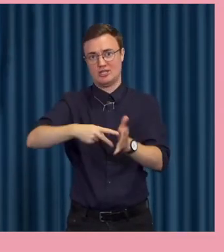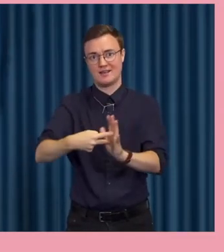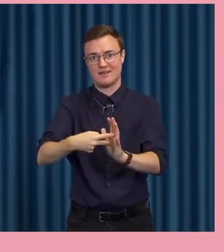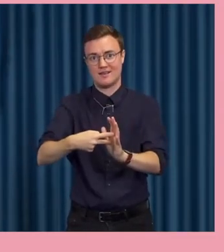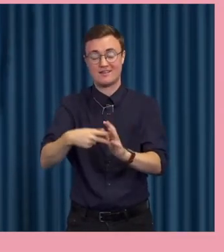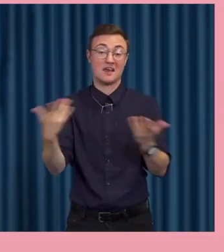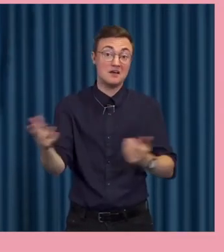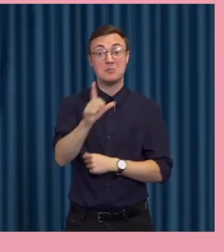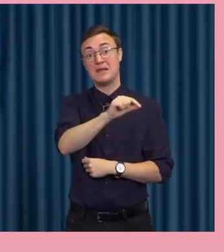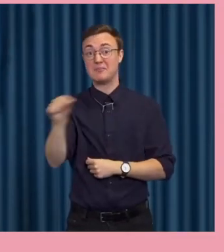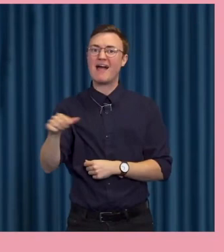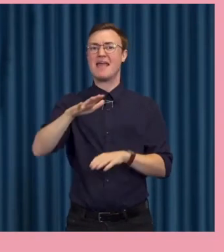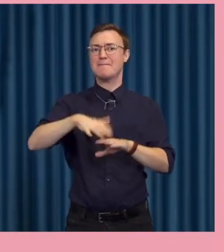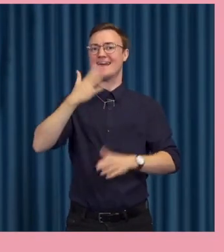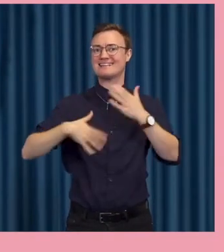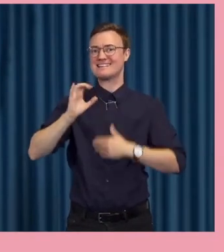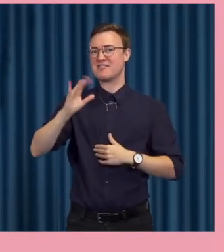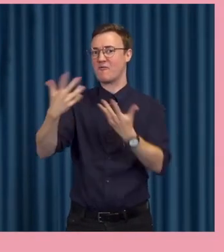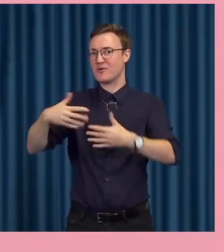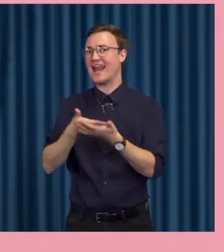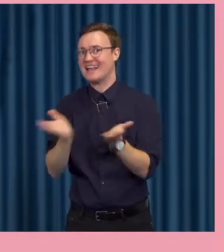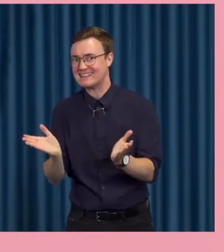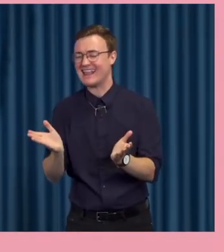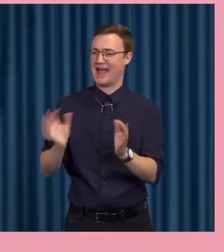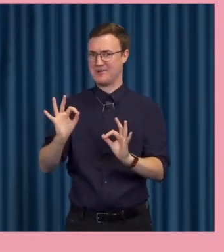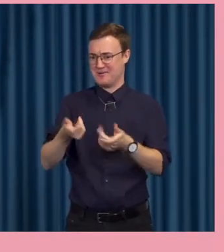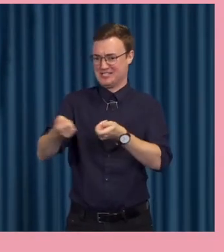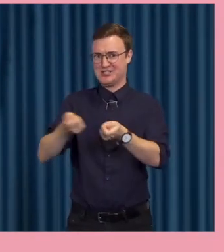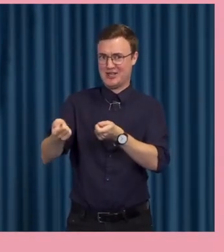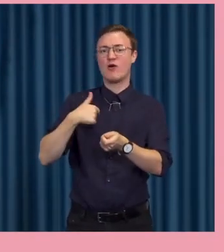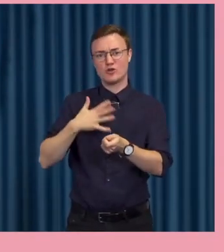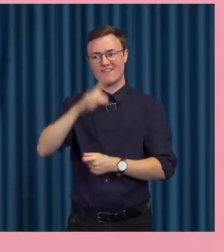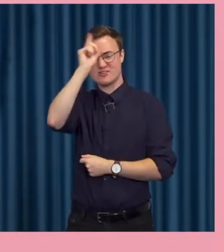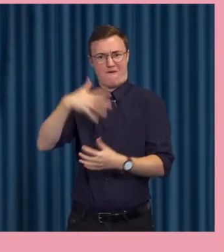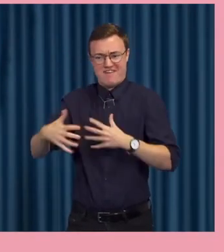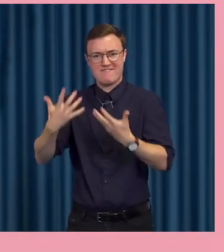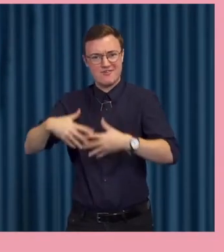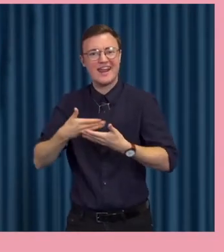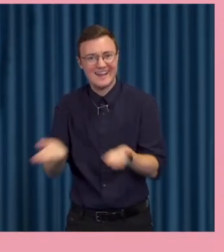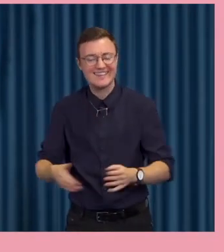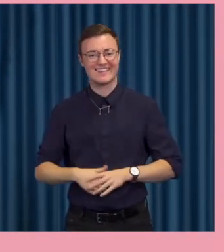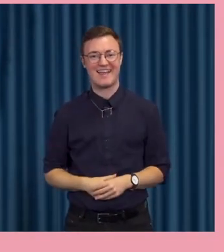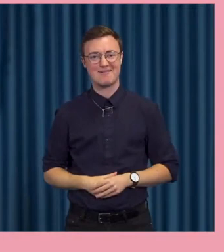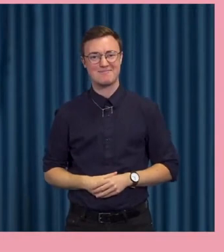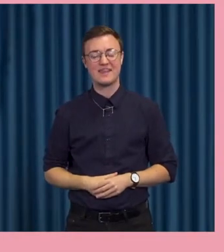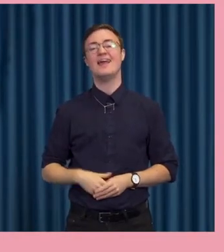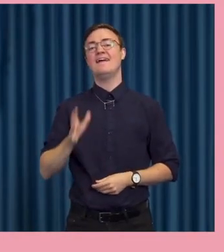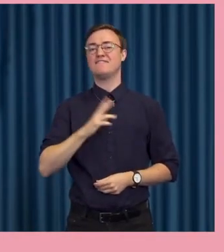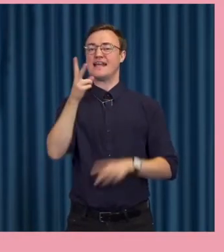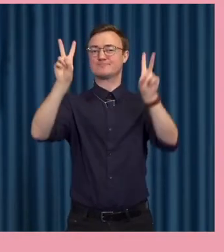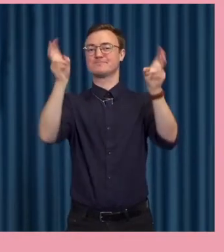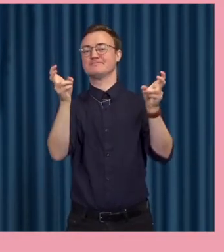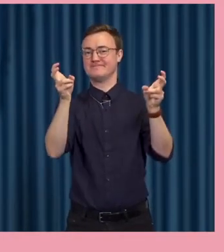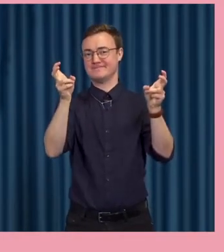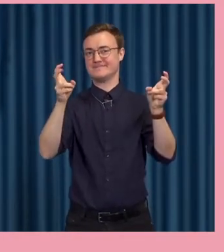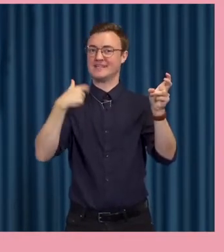Alltså ibland är nästan mer intressant när det inte funkar att styra. Och då vill jag förstå varför. Jag har ett citat som